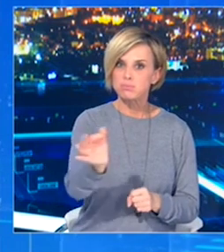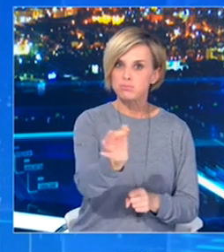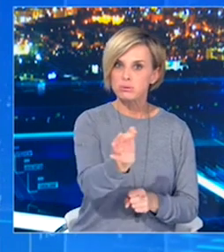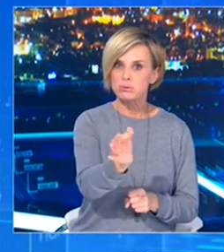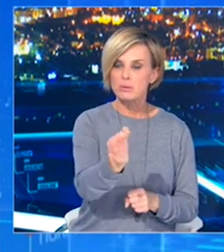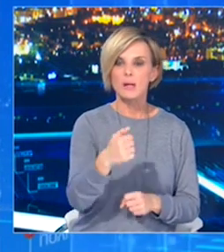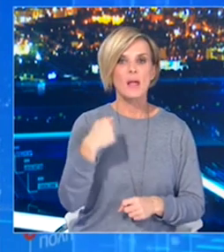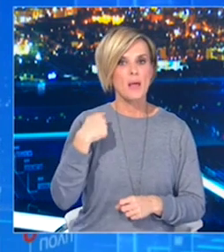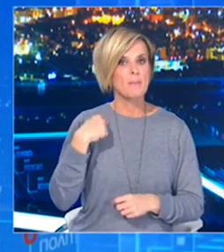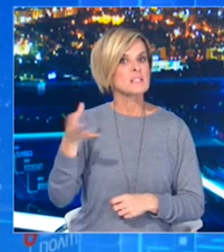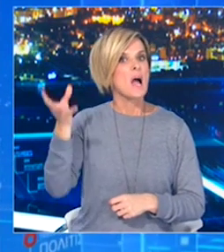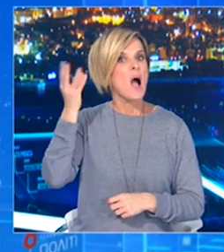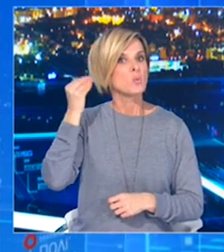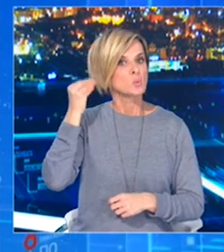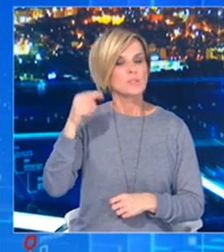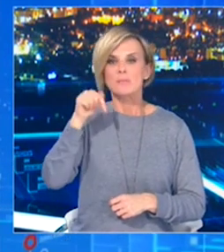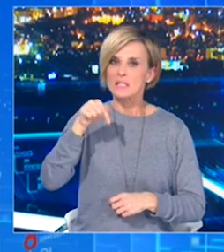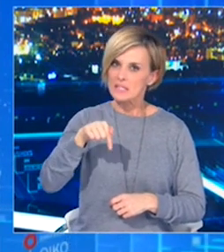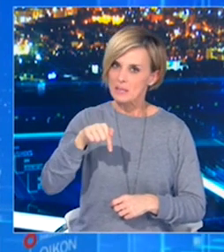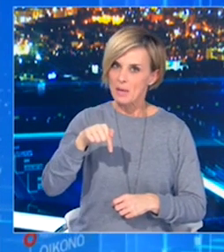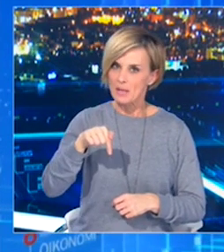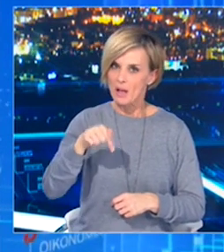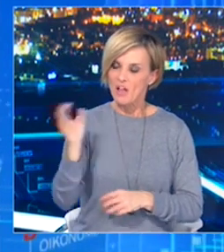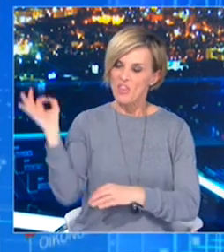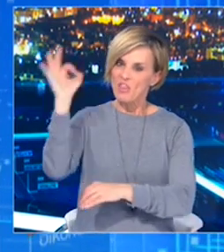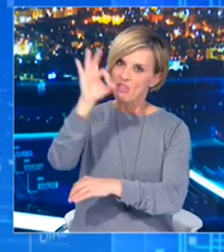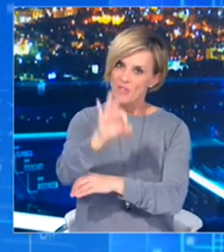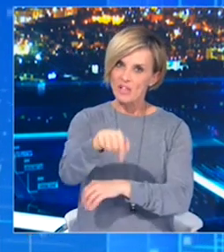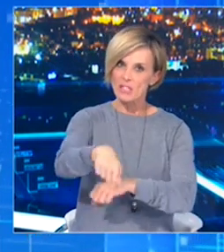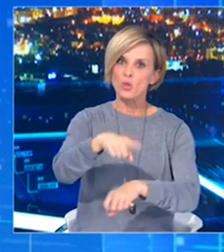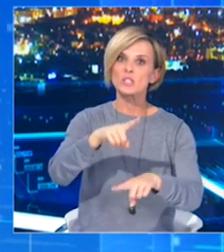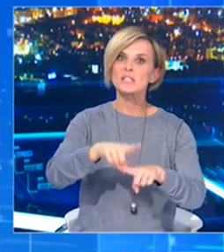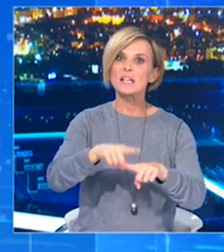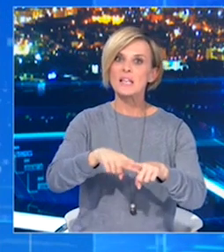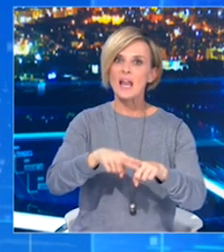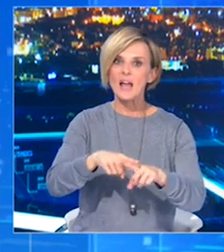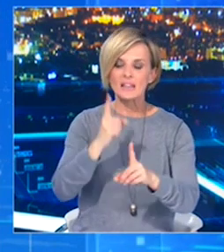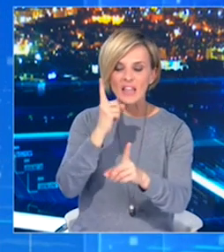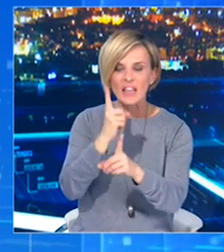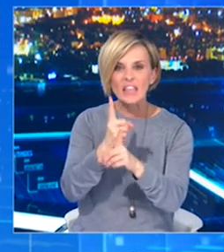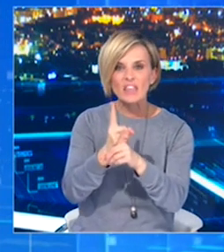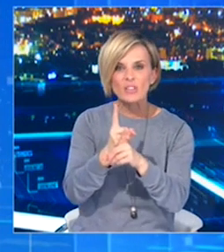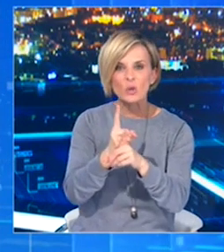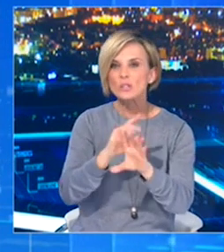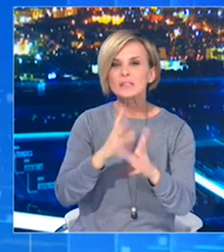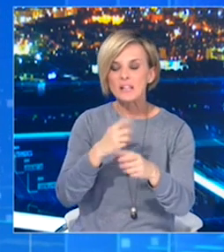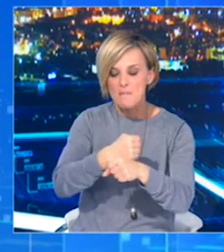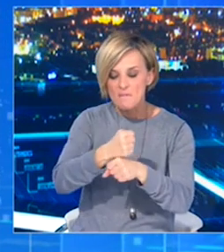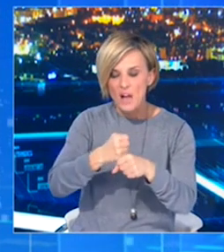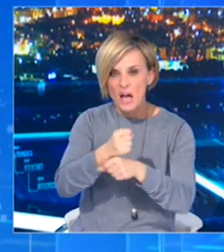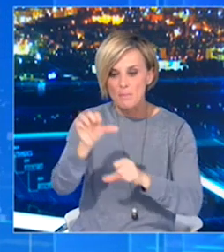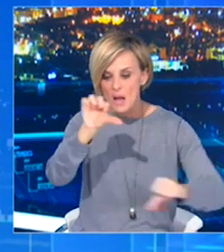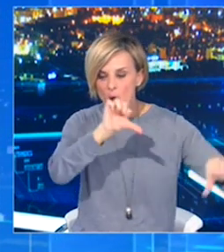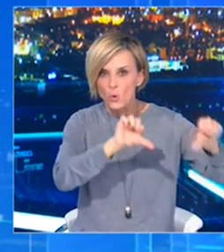ασθενείς στην Ελλάδα κοκτέλα αντισωμάτων στο πλαίσιο κλινικής μελέτης γνωρίζουμε τον αριθμό των ασθενών που θα ενταχθούν και σε πόσα